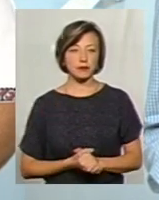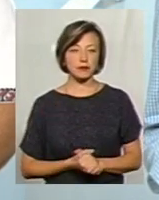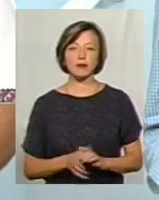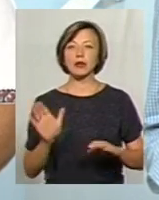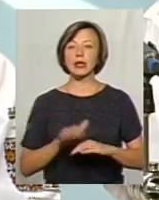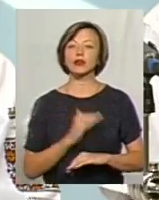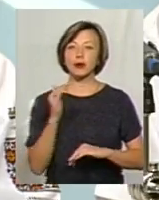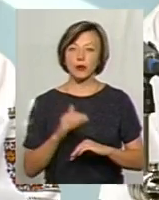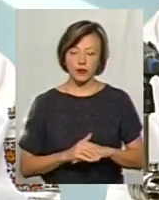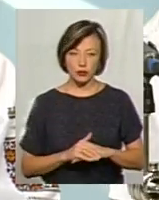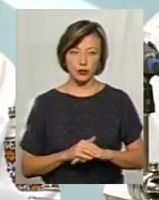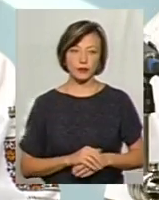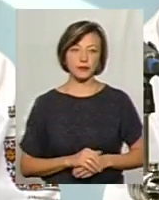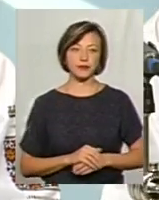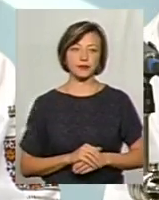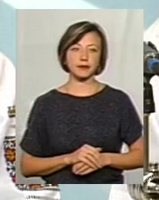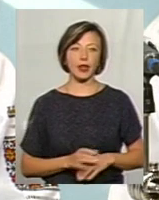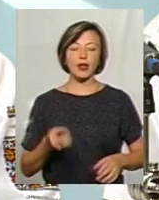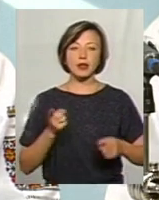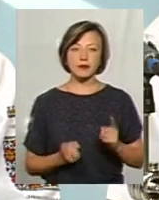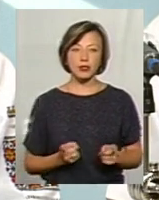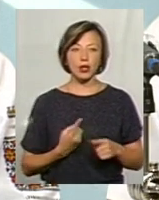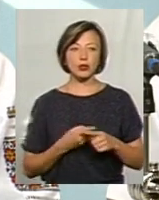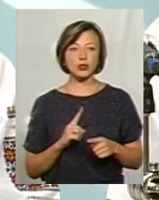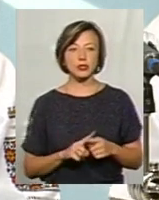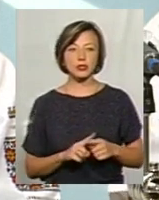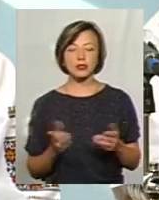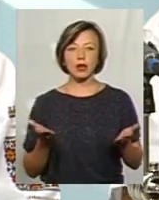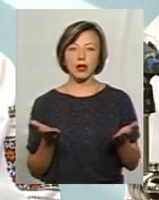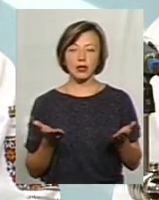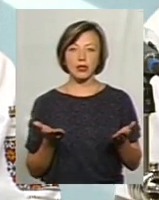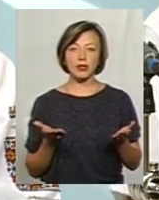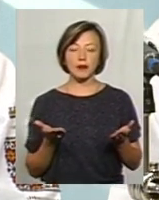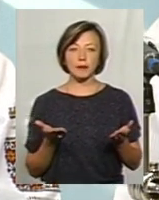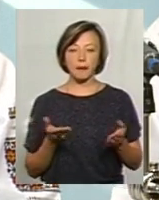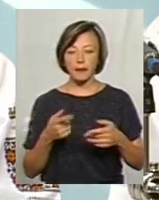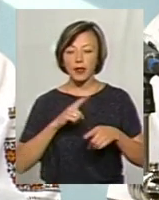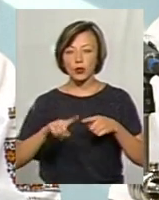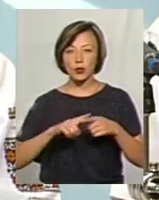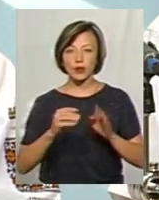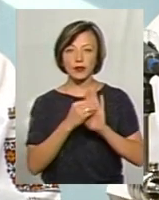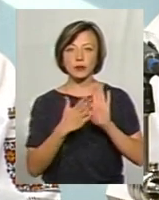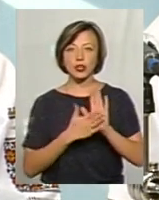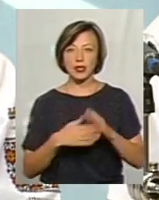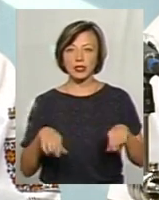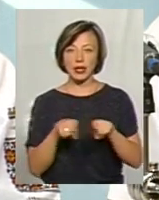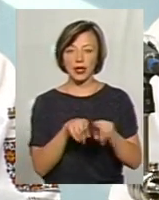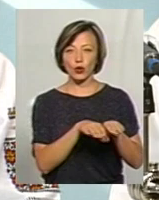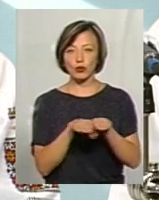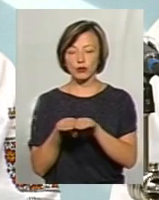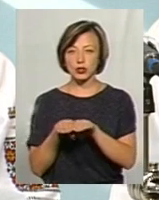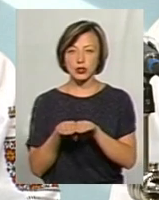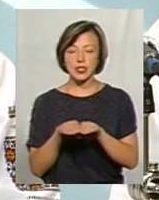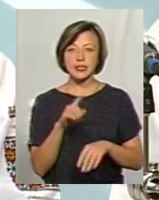Доброго вечора. Ну, звичайно, то вже такий, будемо на днях відмічати, такий рубіж, за